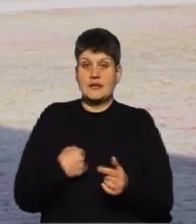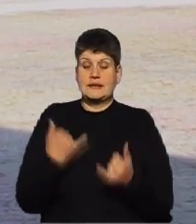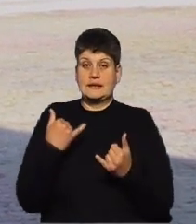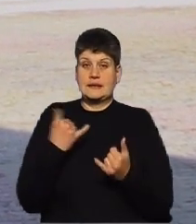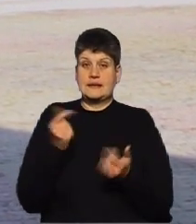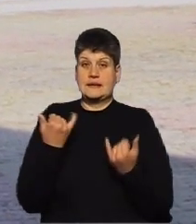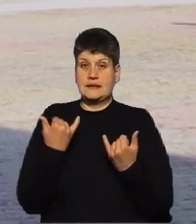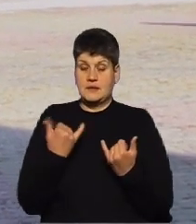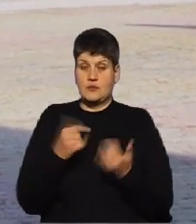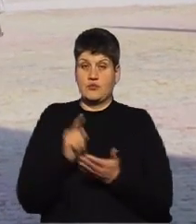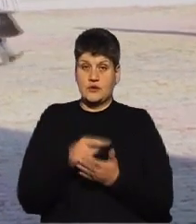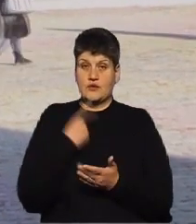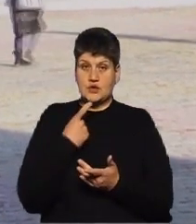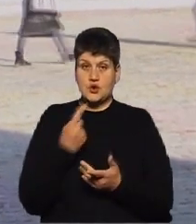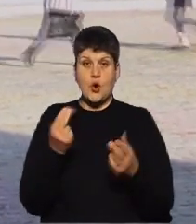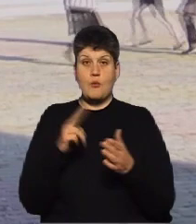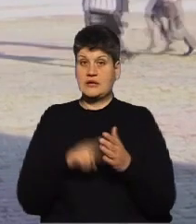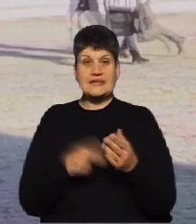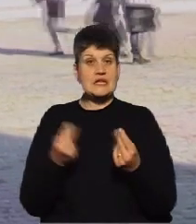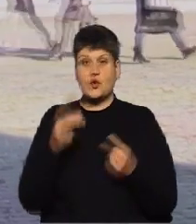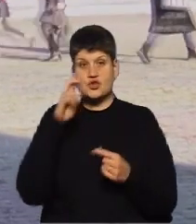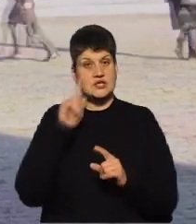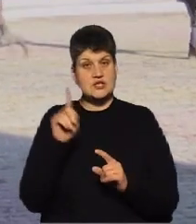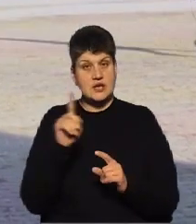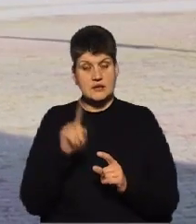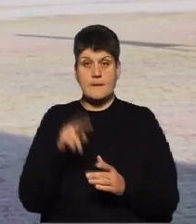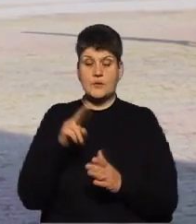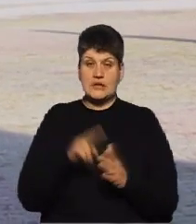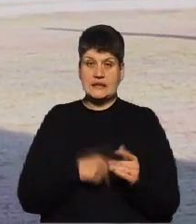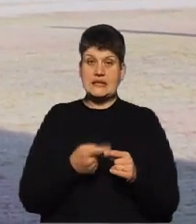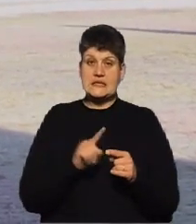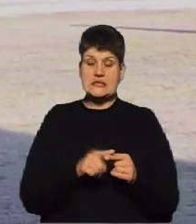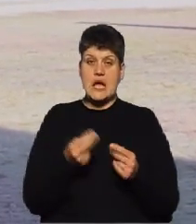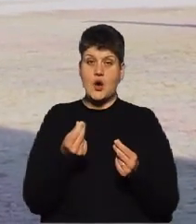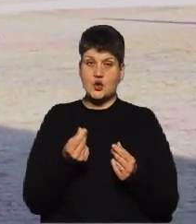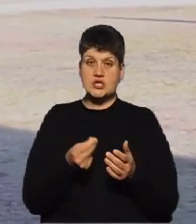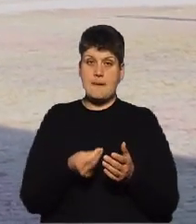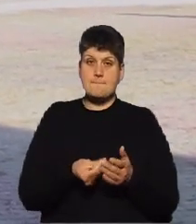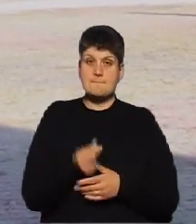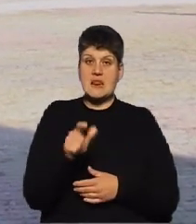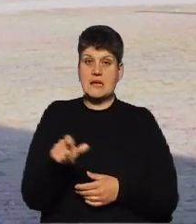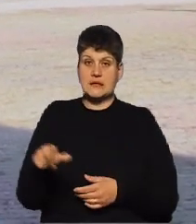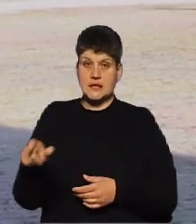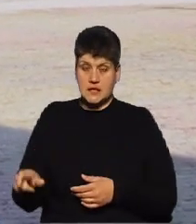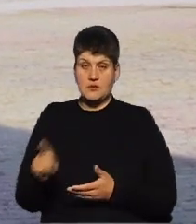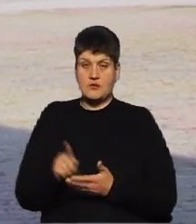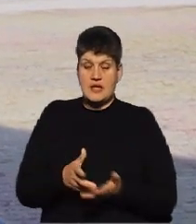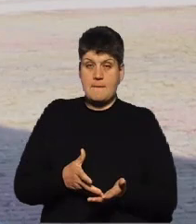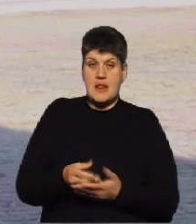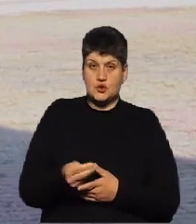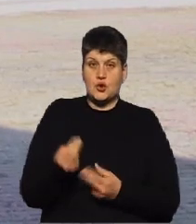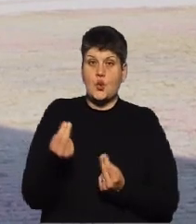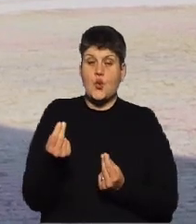податки – це не гроші держави, податки – це є гроші платників. І ми повинні зрозуміти, що сплачуючи кошти, сплачуючи